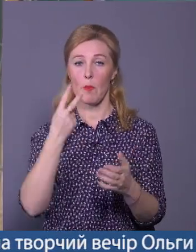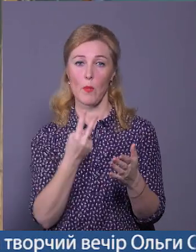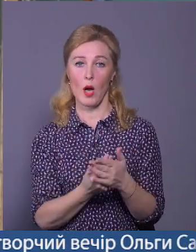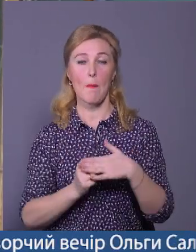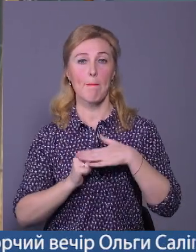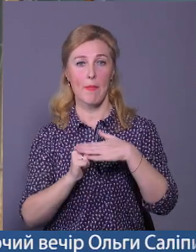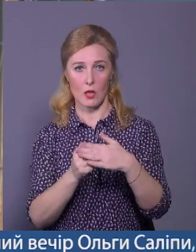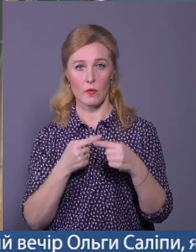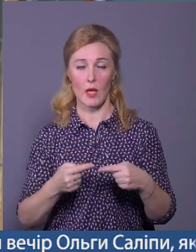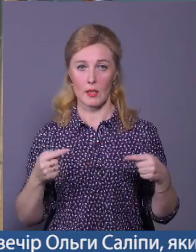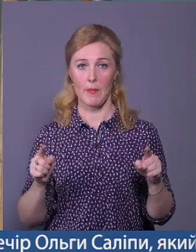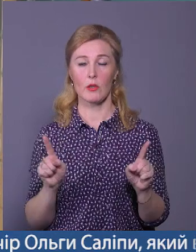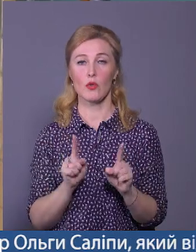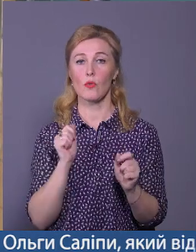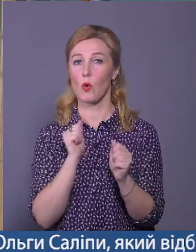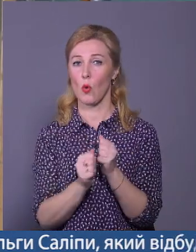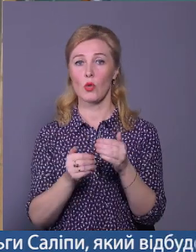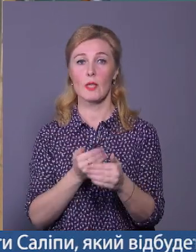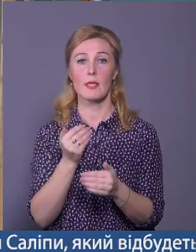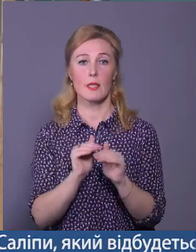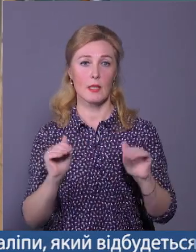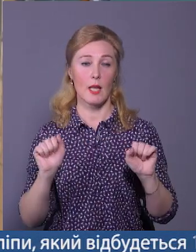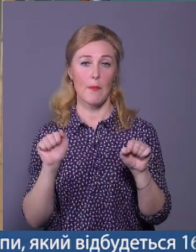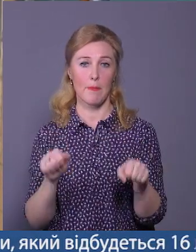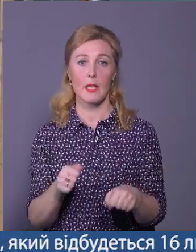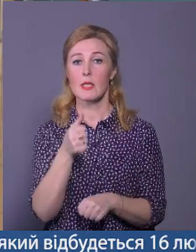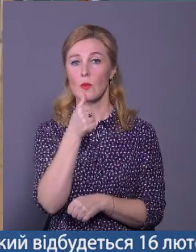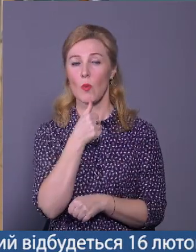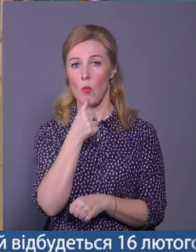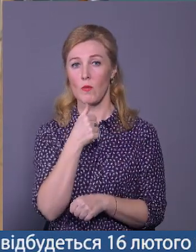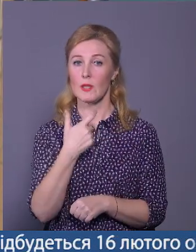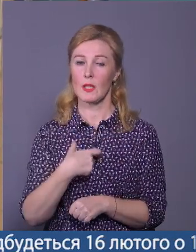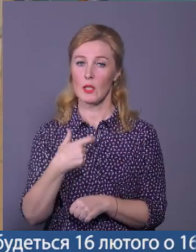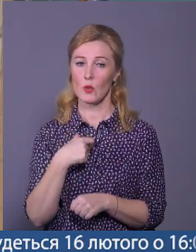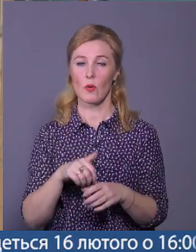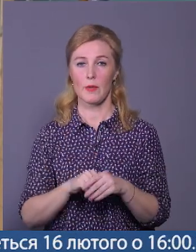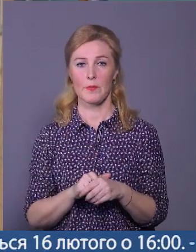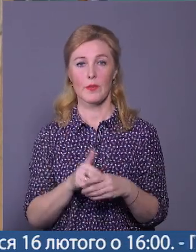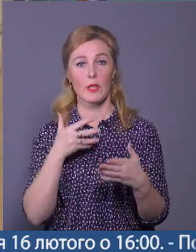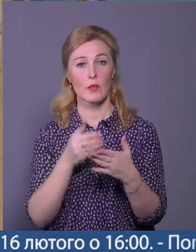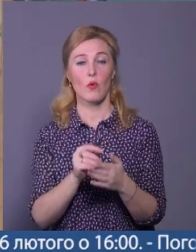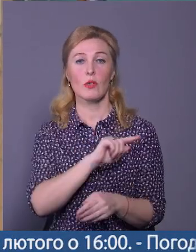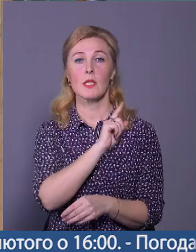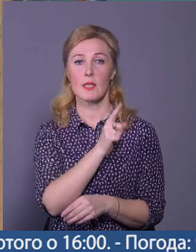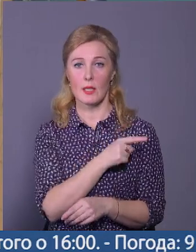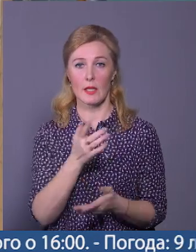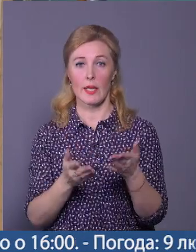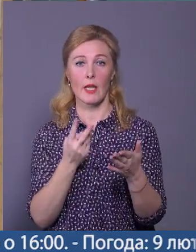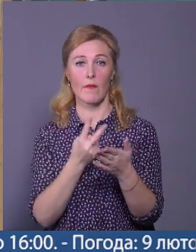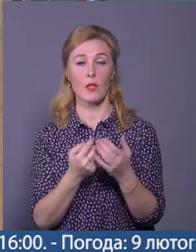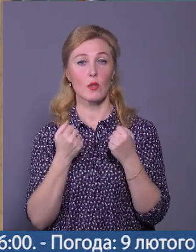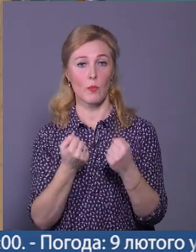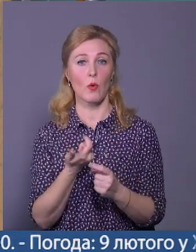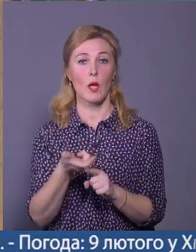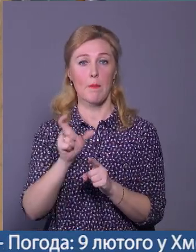базові елементи, так, щоб кожен із дітей міг спробувати на собі, випробувати свої сили, які в етспорту йому